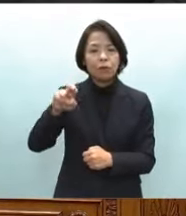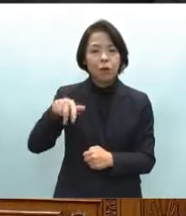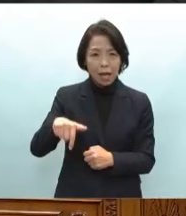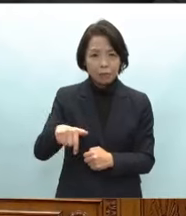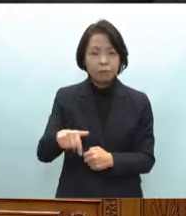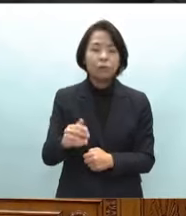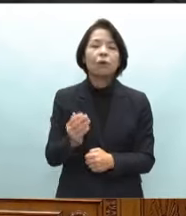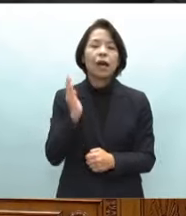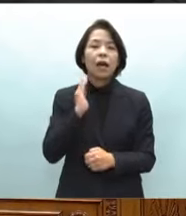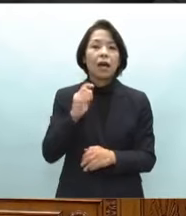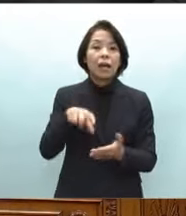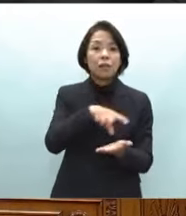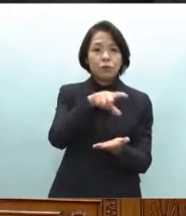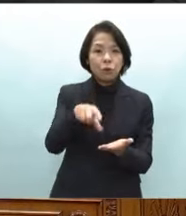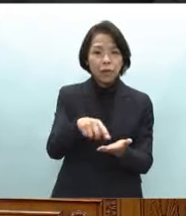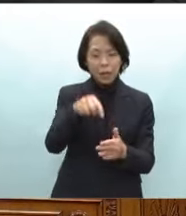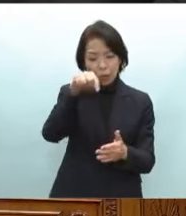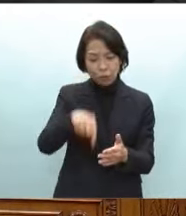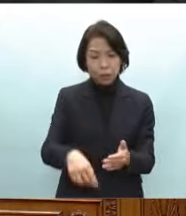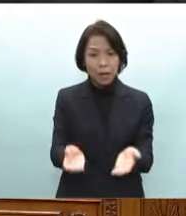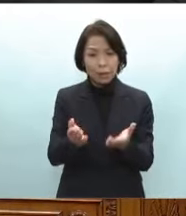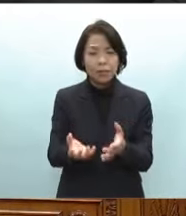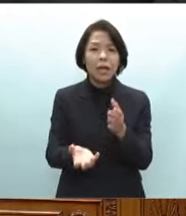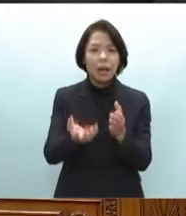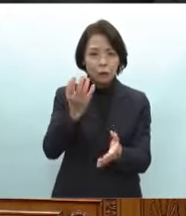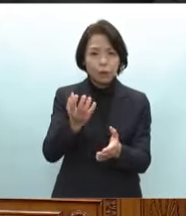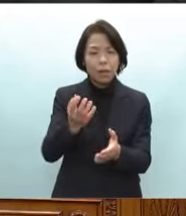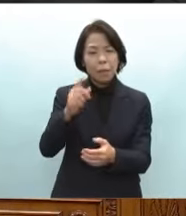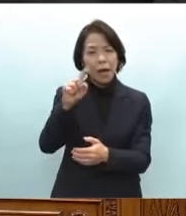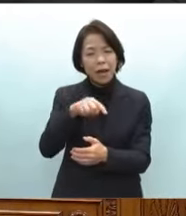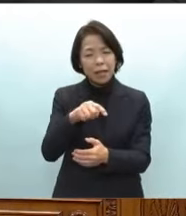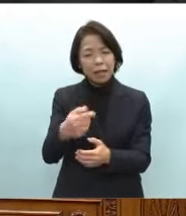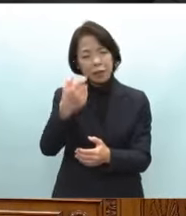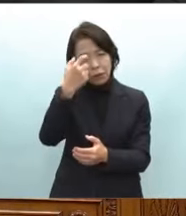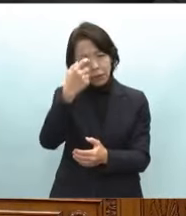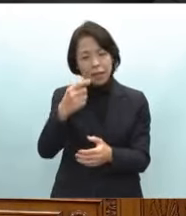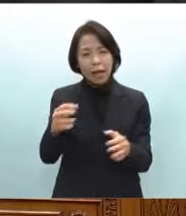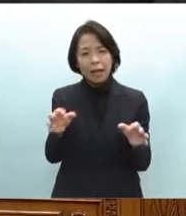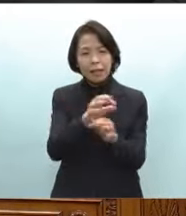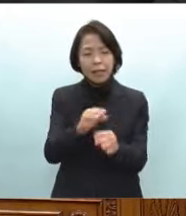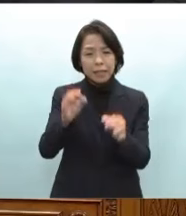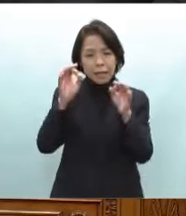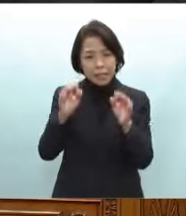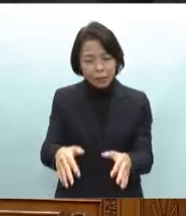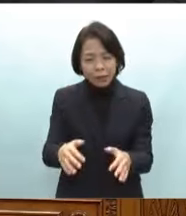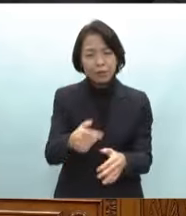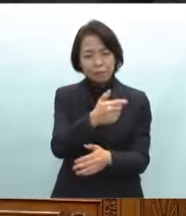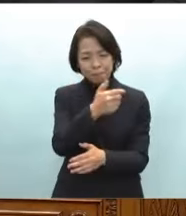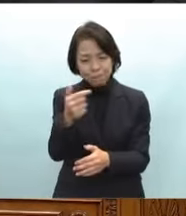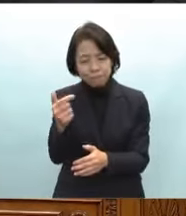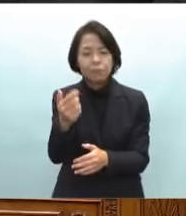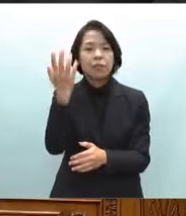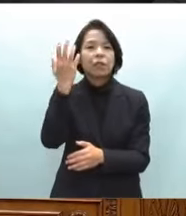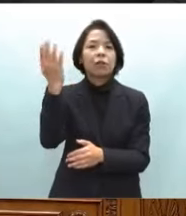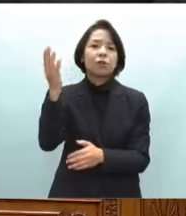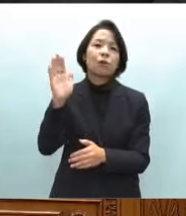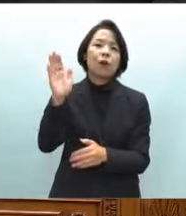直下地震がもし起こればその人的被害経済的損失ははるかに巨大になると予想されます